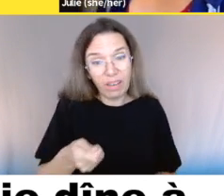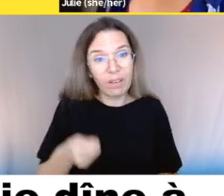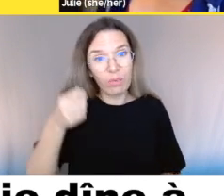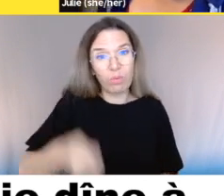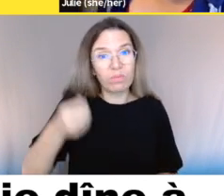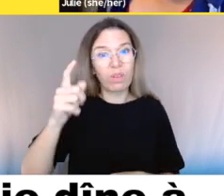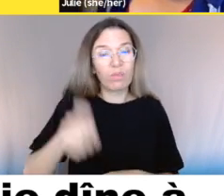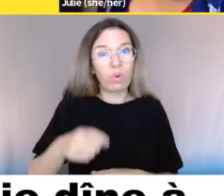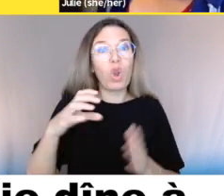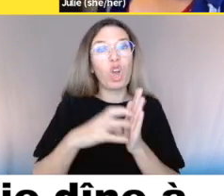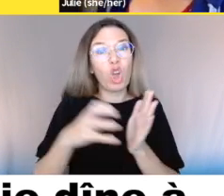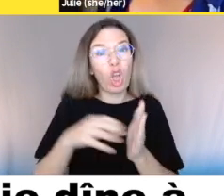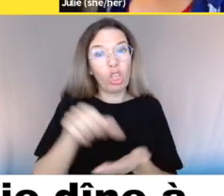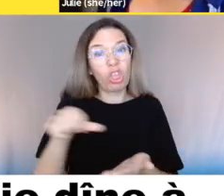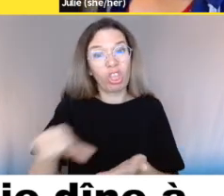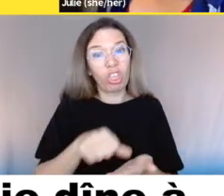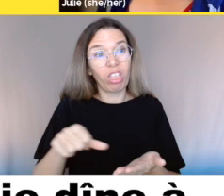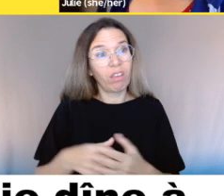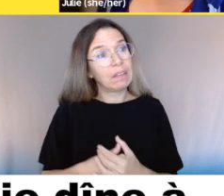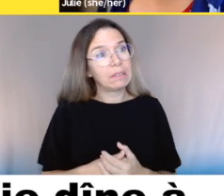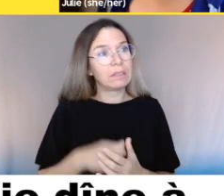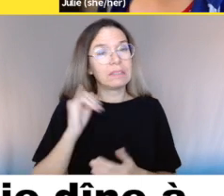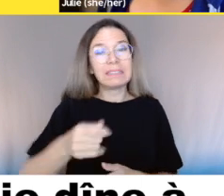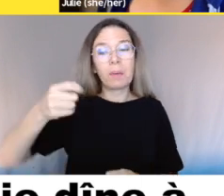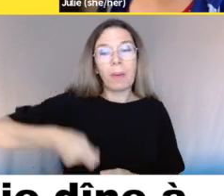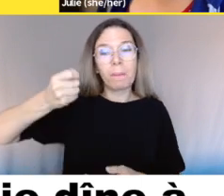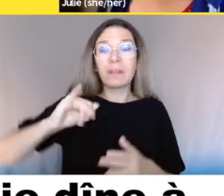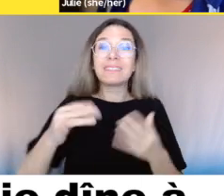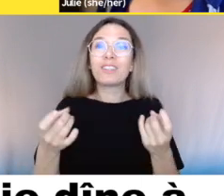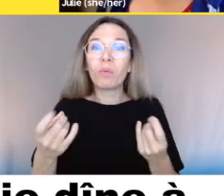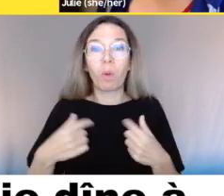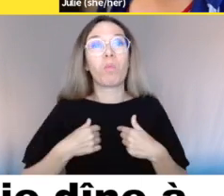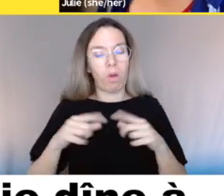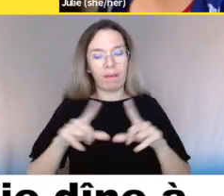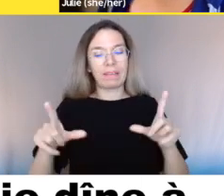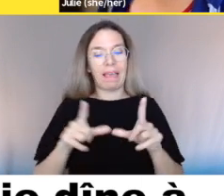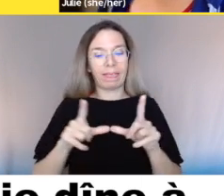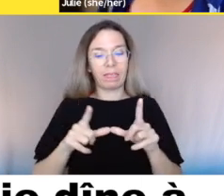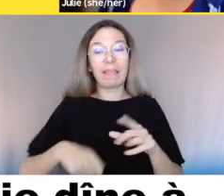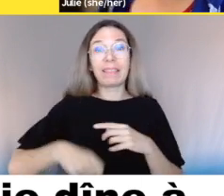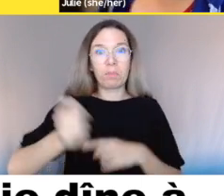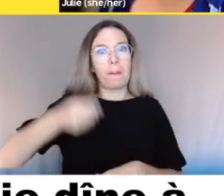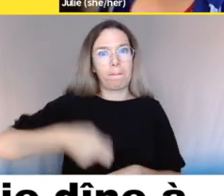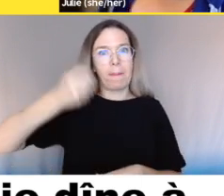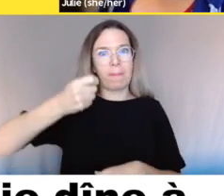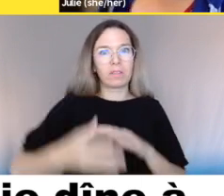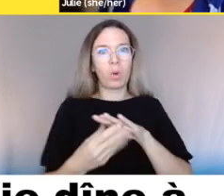dîne à l'extérieur, je rencontre souvent un déterminant de points de vente inaccessibles. Qu'est-ce que je peux faire?